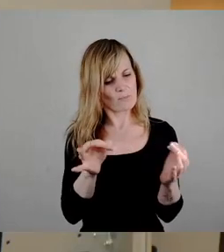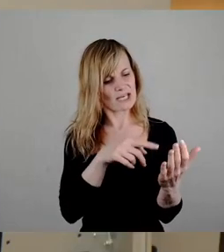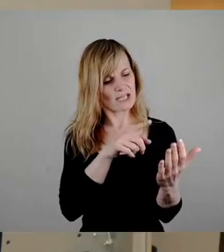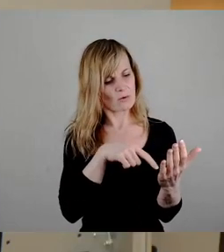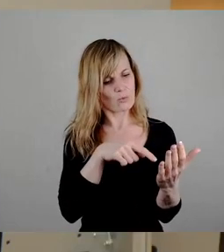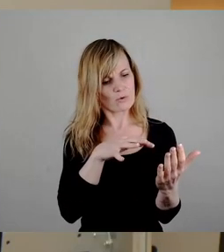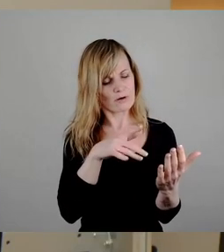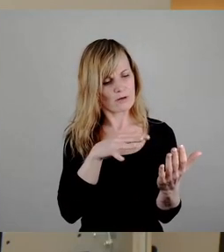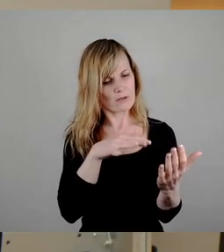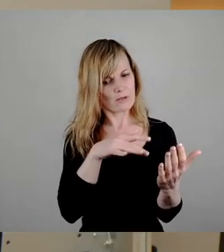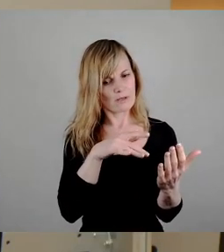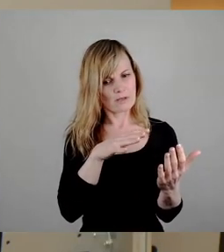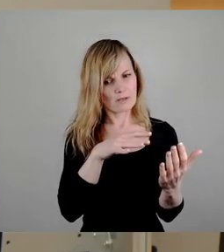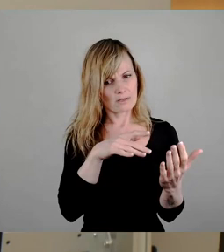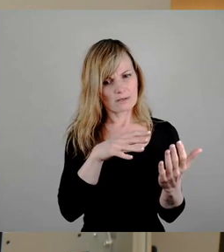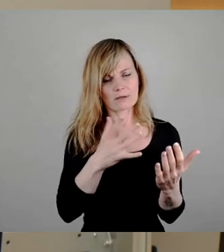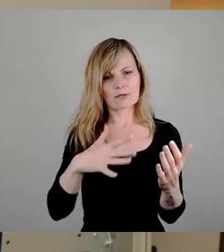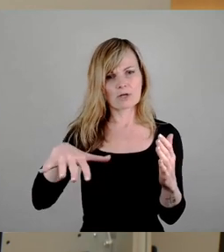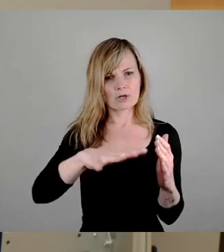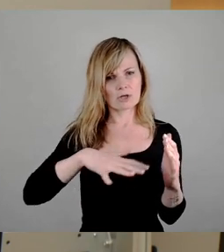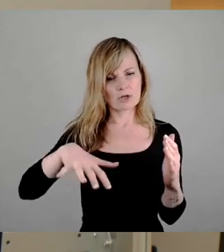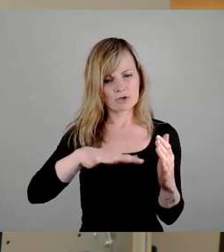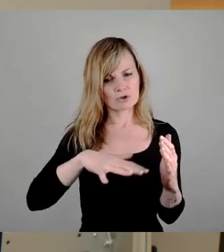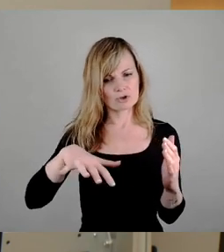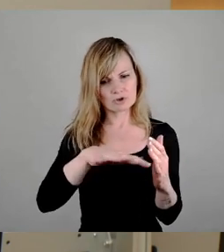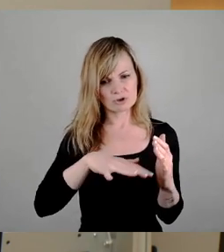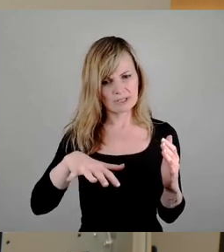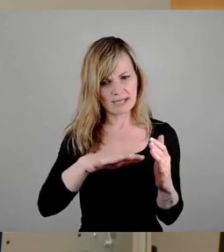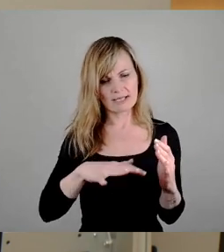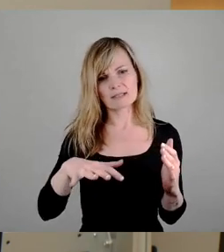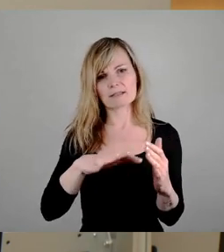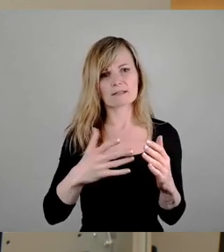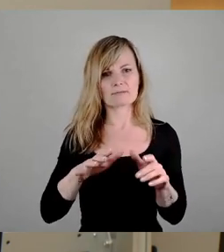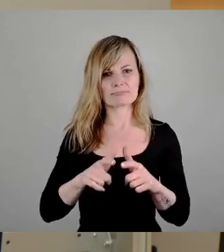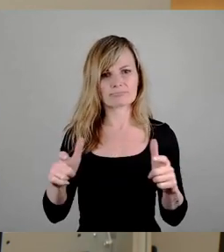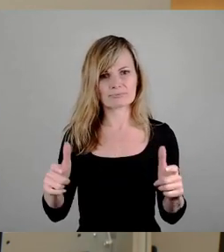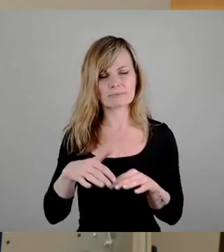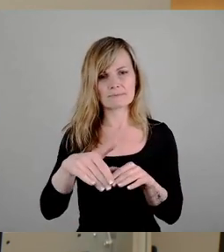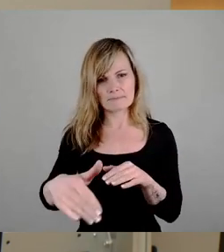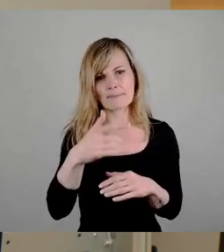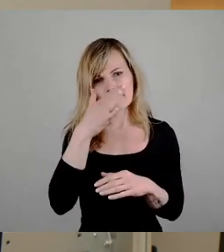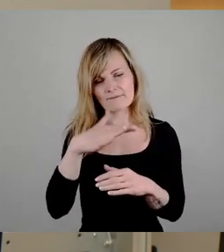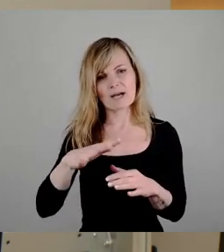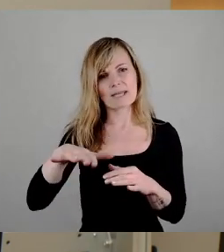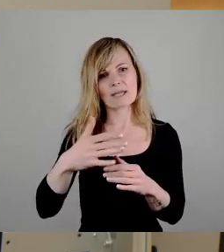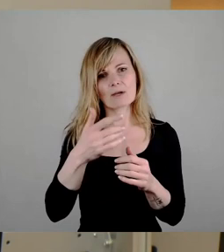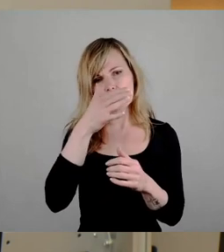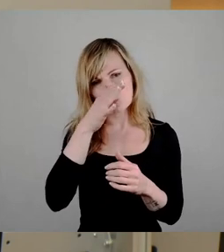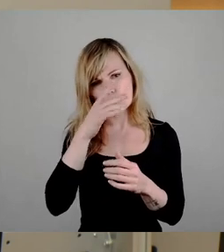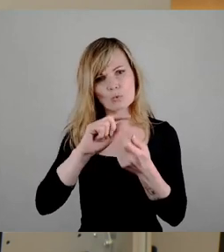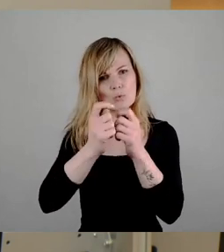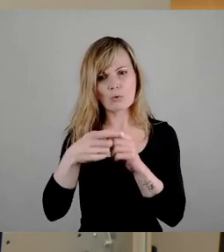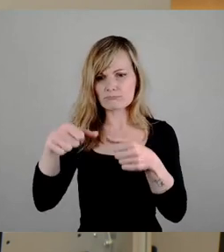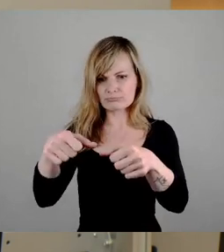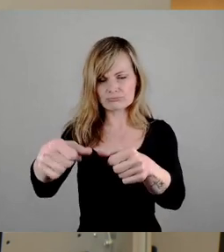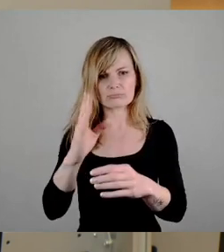kleinen Stadtplatz mit hoher Aufenthaltsqualität freisitzen, in Stadtgrün umgestaltet zu werden. Ja, das ist eine gute Idee. Man könnte im Prinzip die gerade